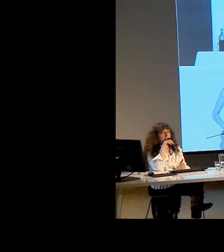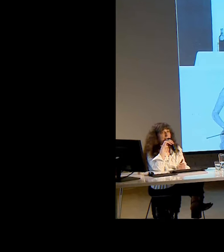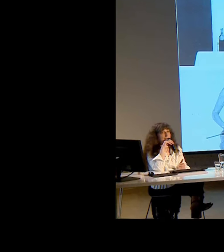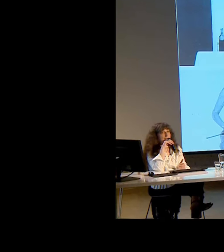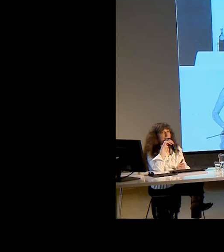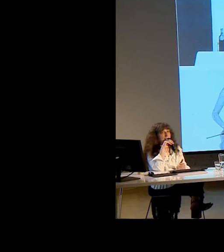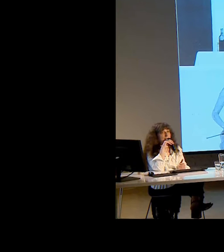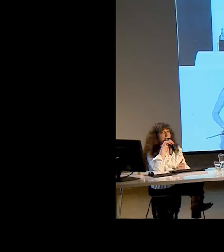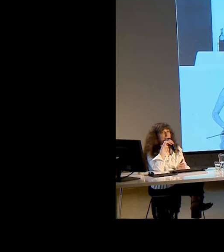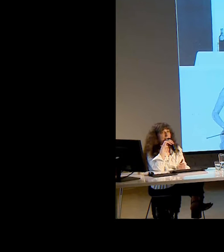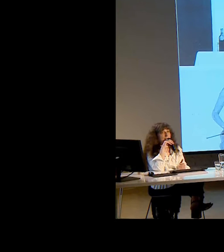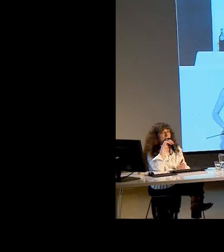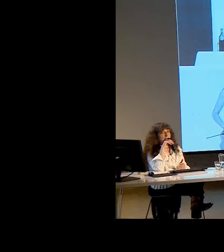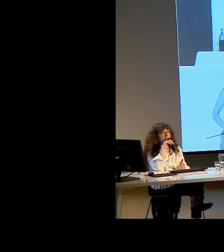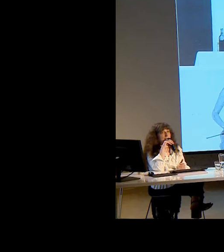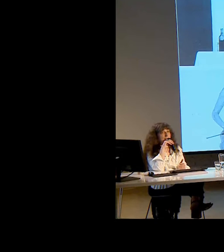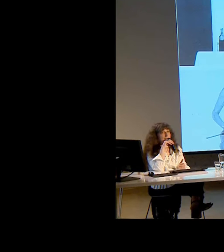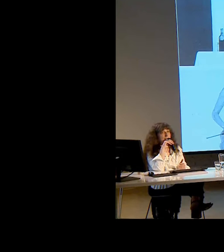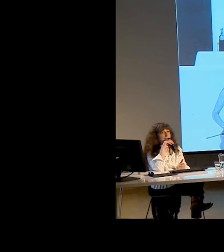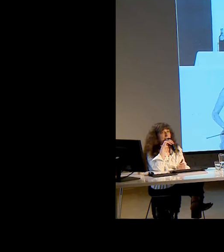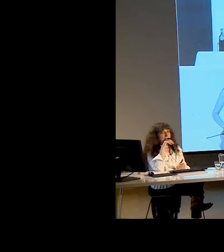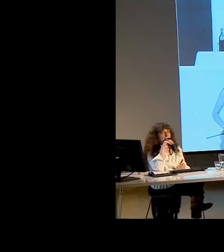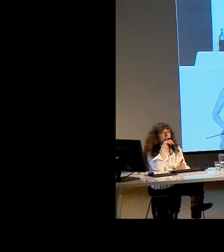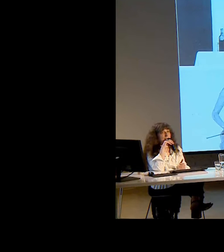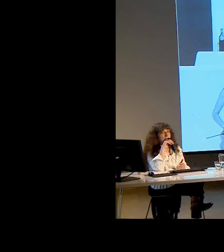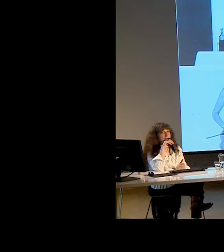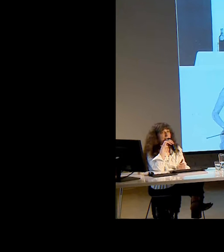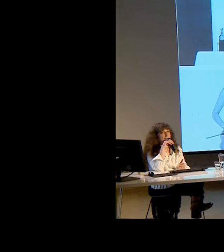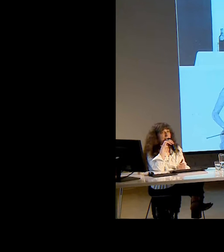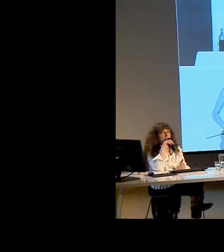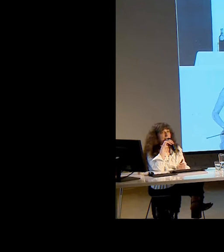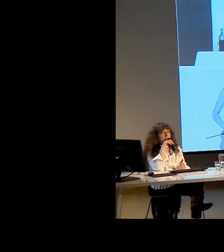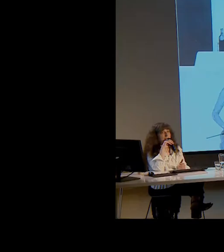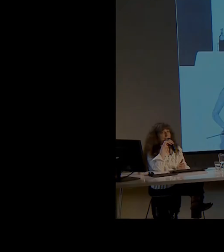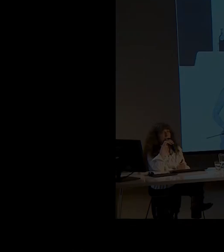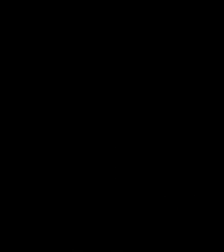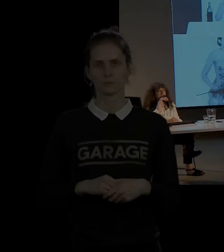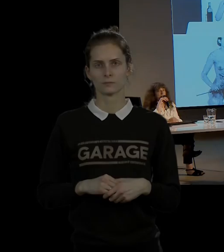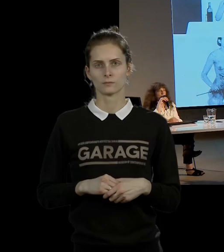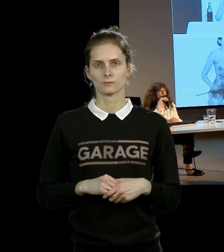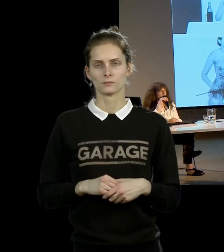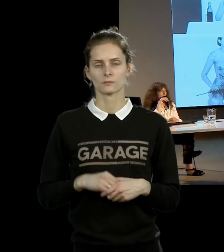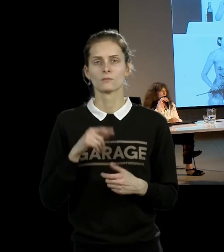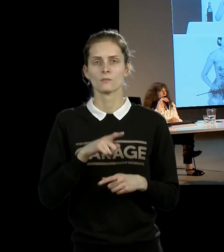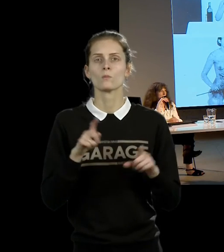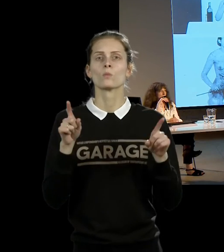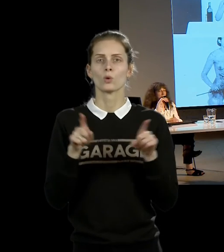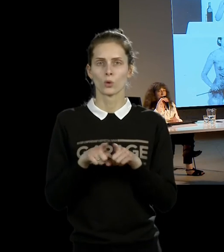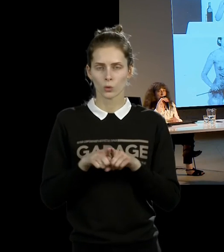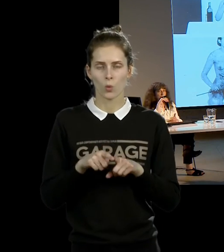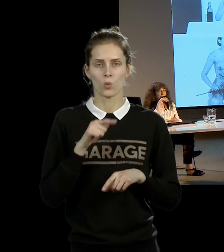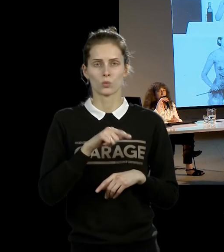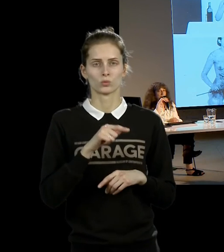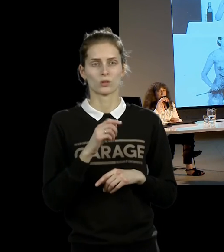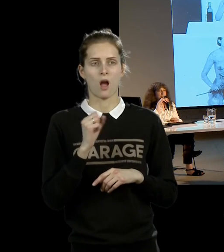около 30 сантиметров. Кровь из порезов стекает вниз между ног. Это тоже одна из акций